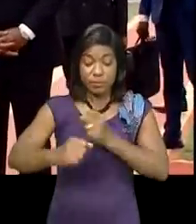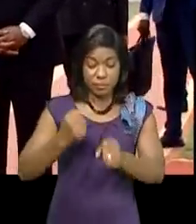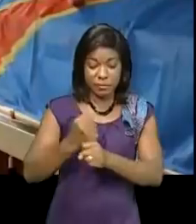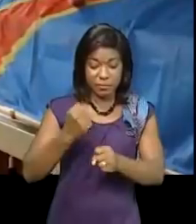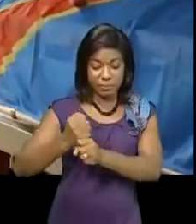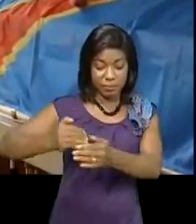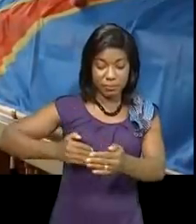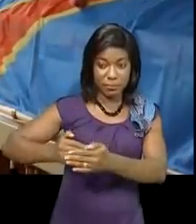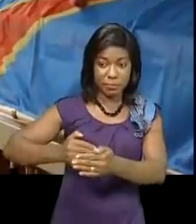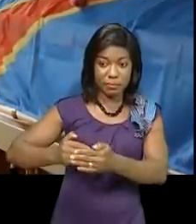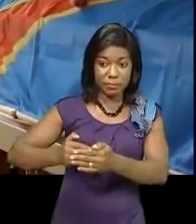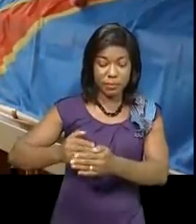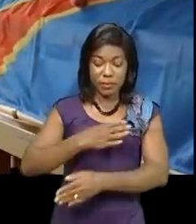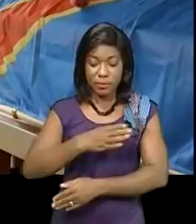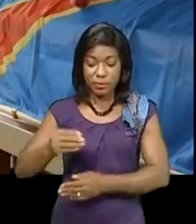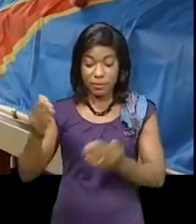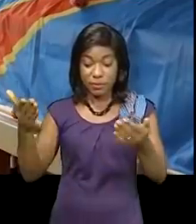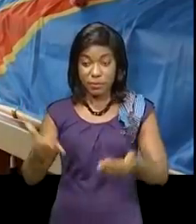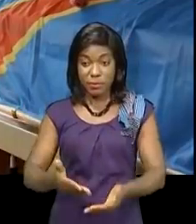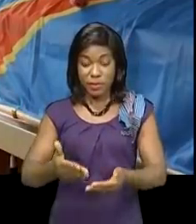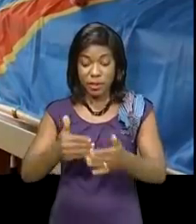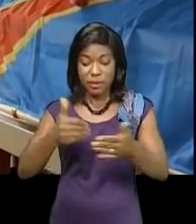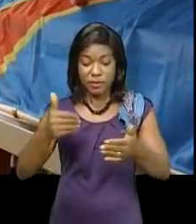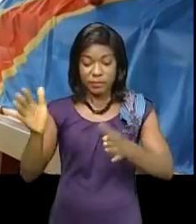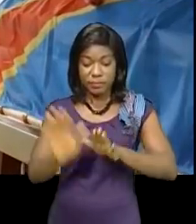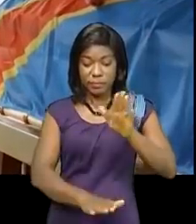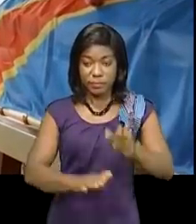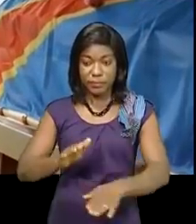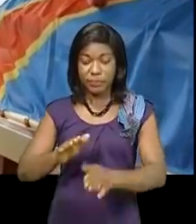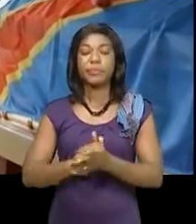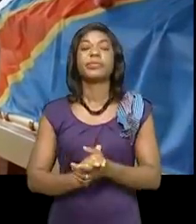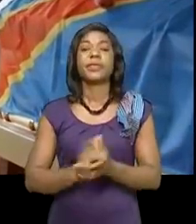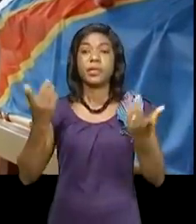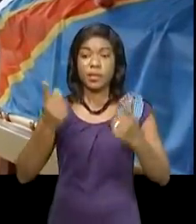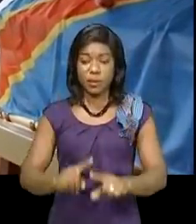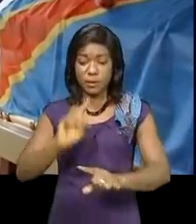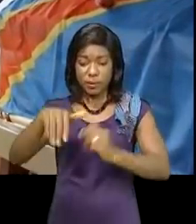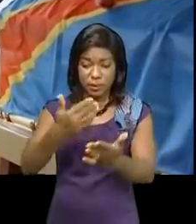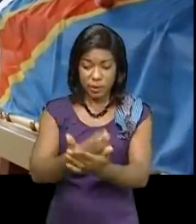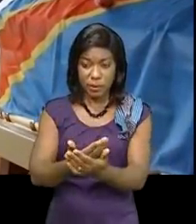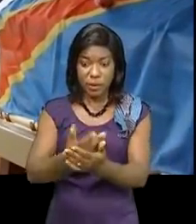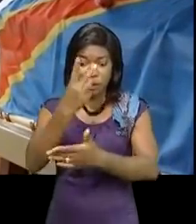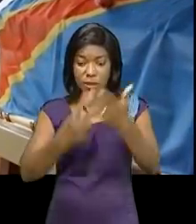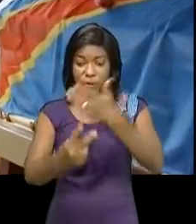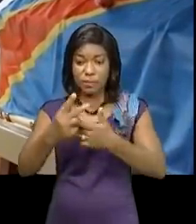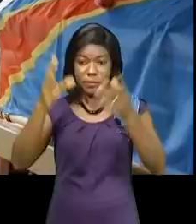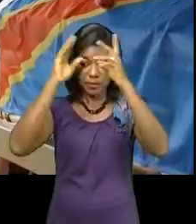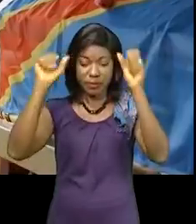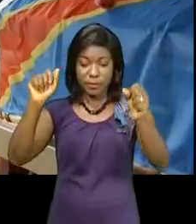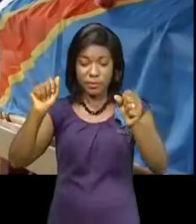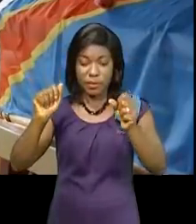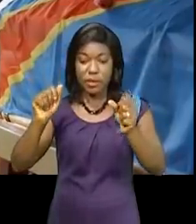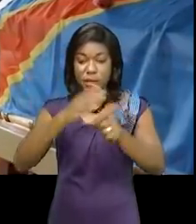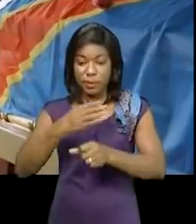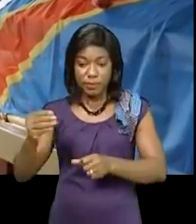collaborateurs au lieu des obsèques avant son élimation. Aussitôt arrivé, le couple présidentiel s'est incliné devant